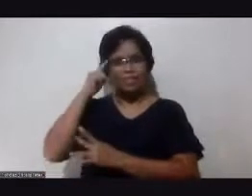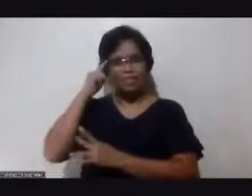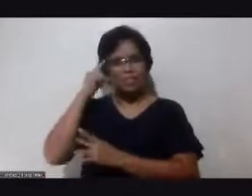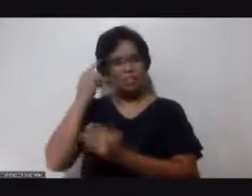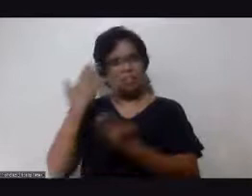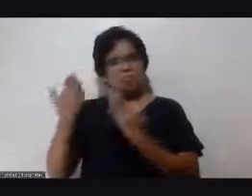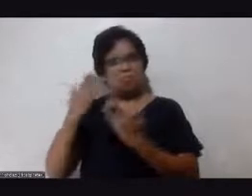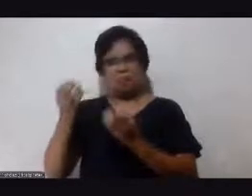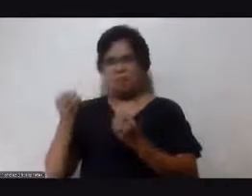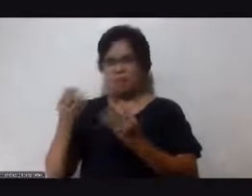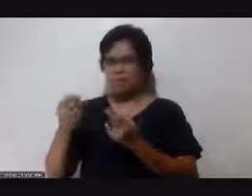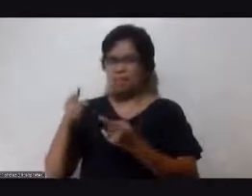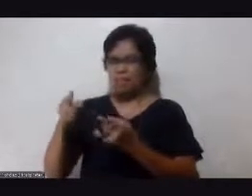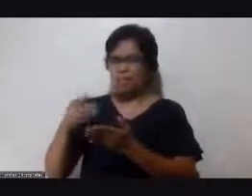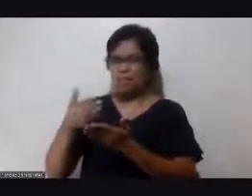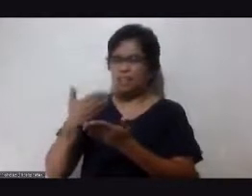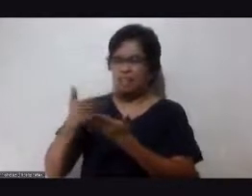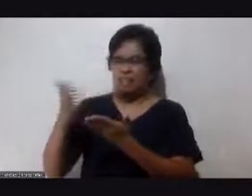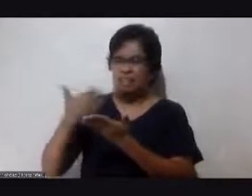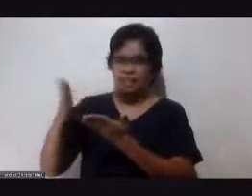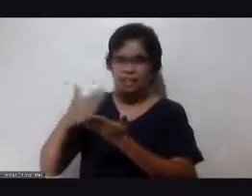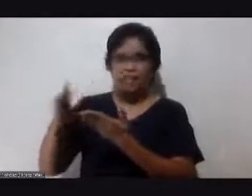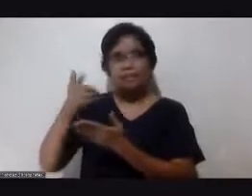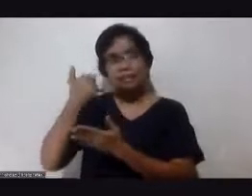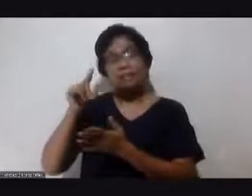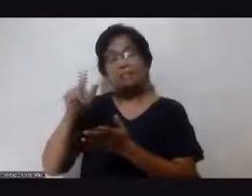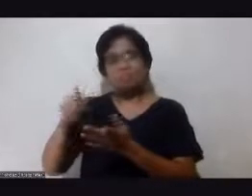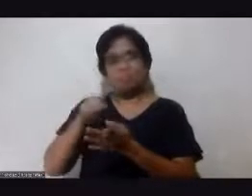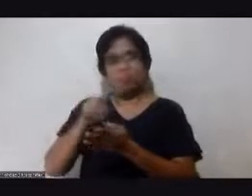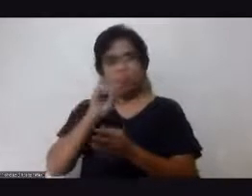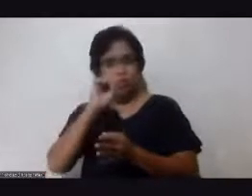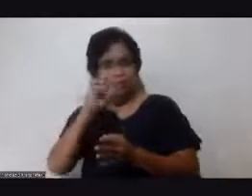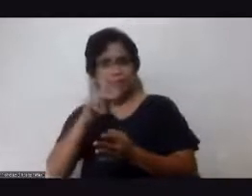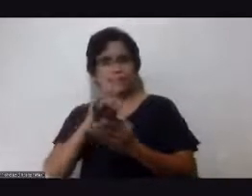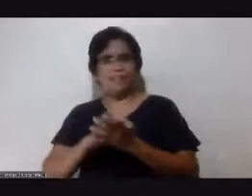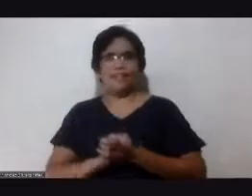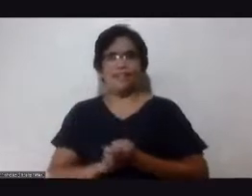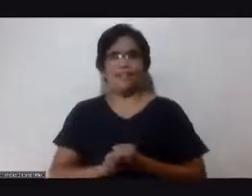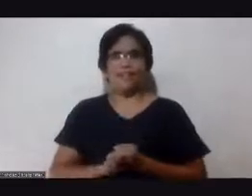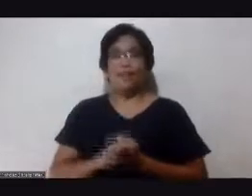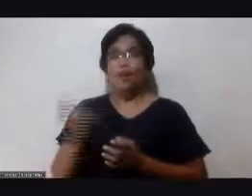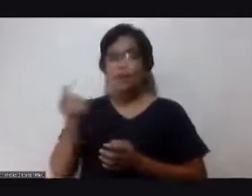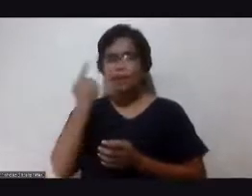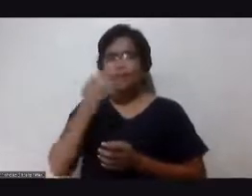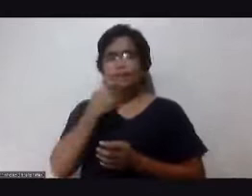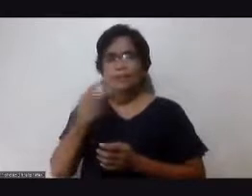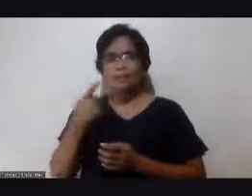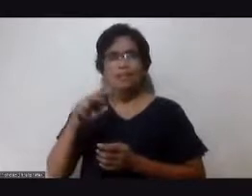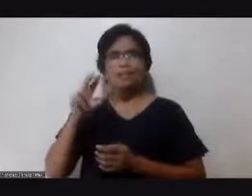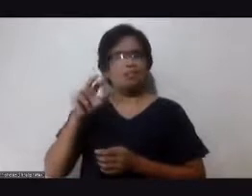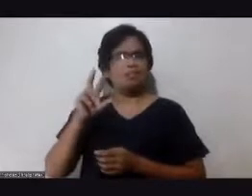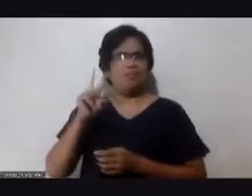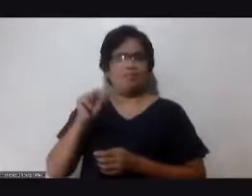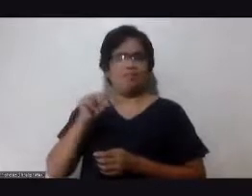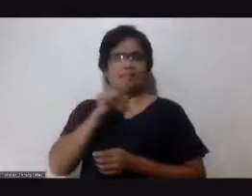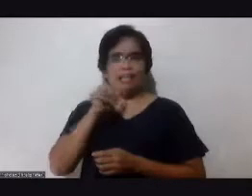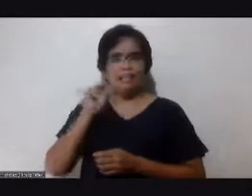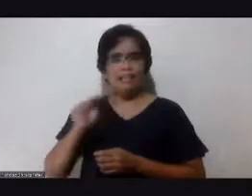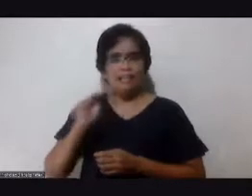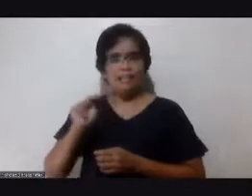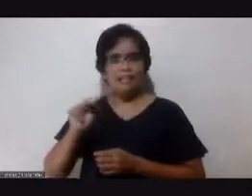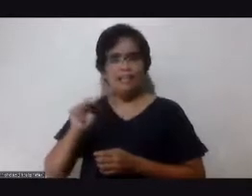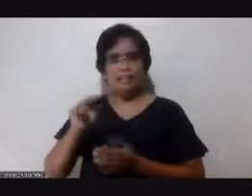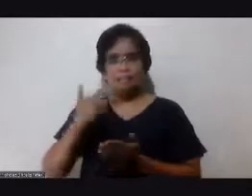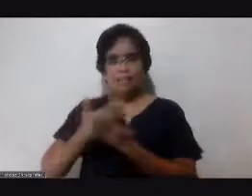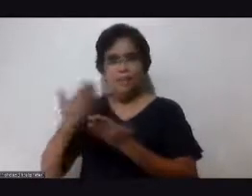siguro marami siyang ginastos kaya maayos siya palagi ko sinasabi hindi ka kailangan bumili ng mahal na damit